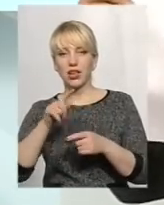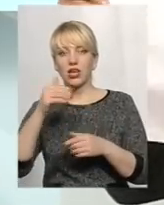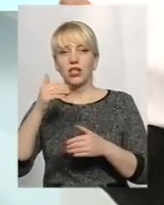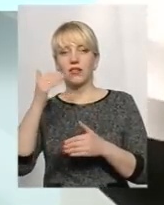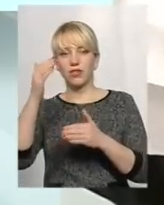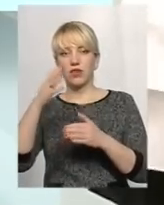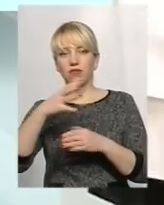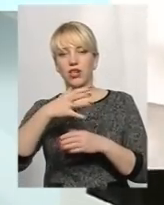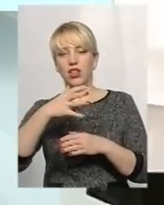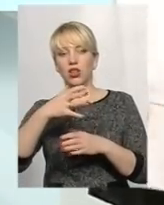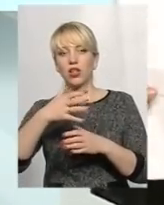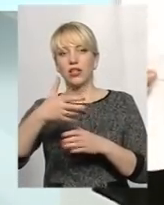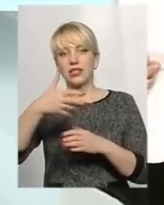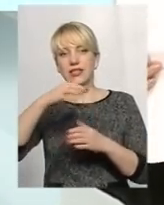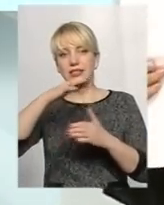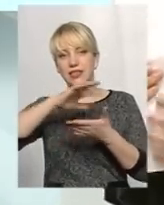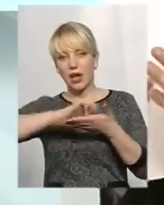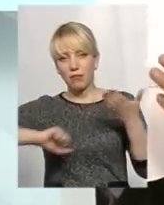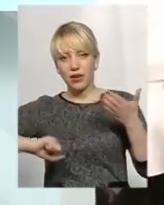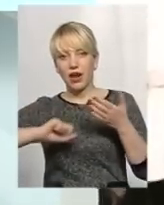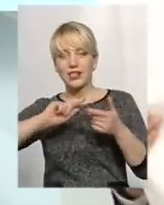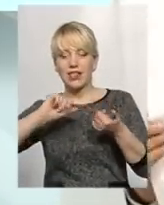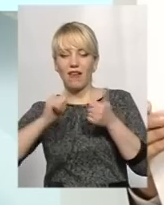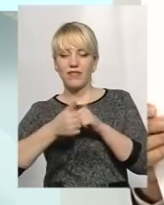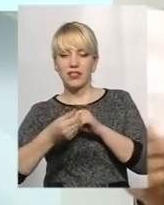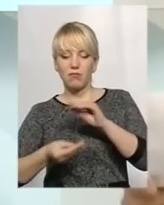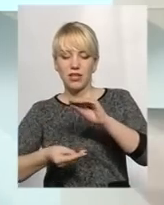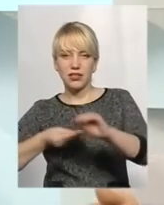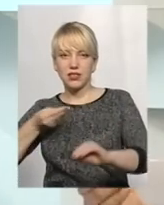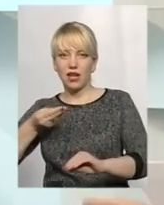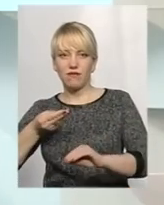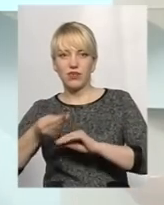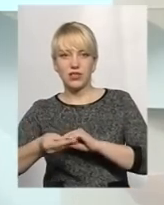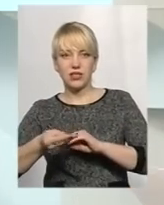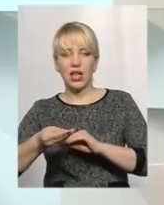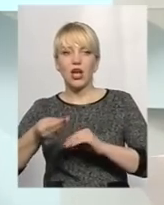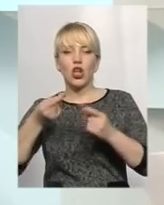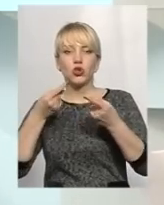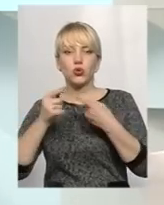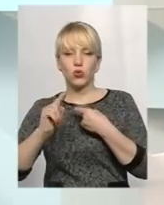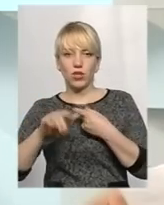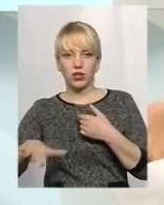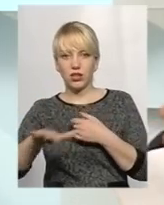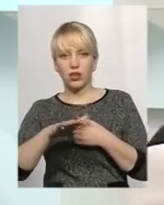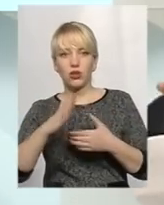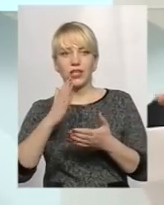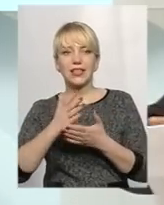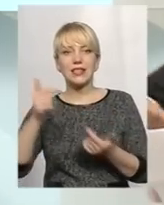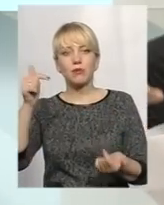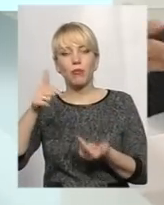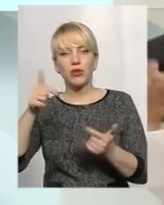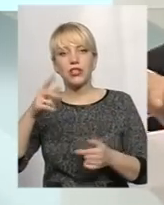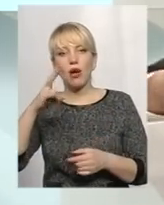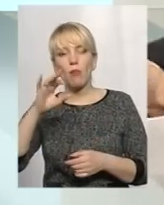вилучається, взамін долучається певна інша частина території, і ми маємо співпадіння по площі, але коли якийсь там